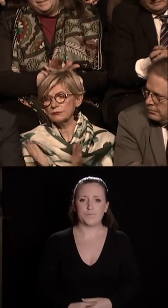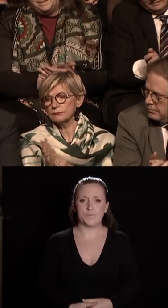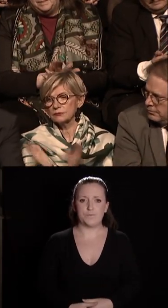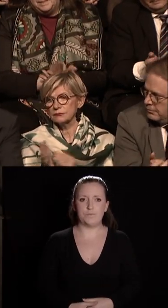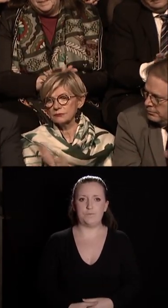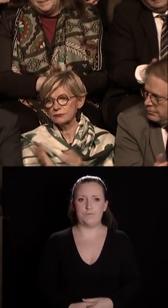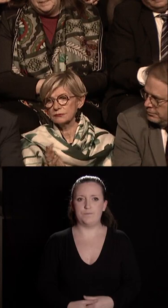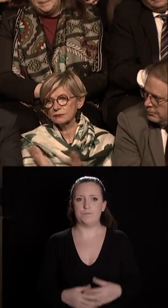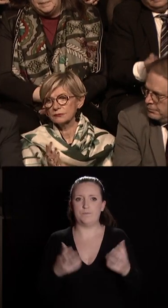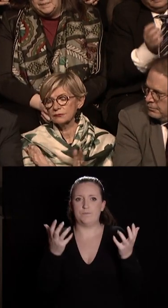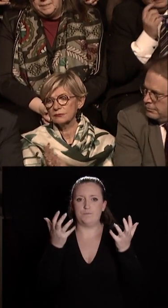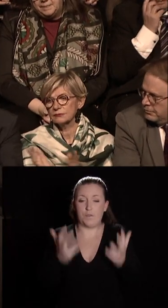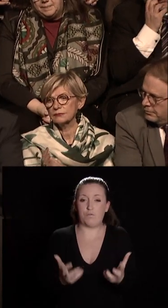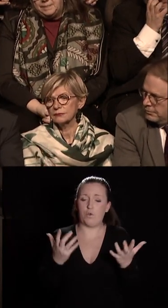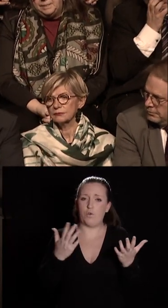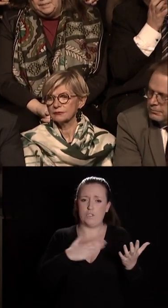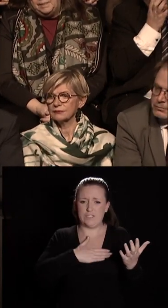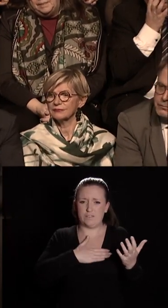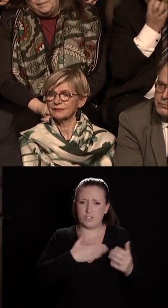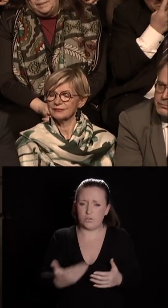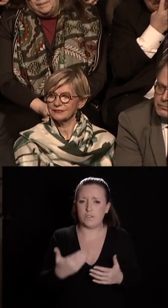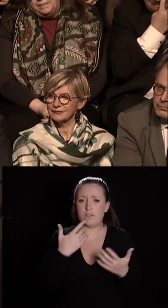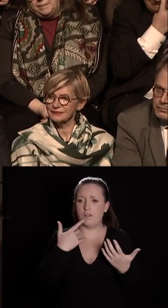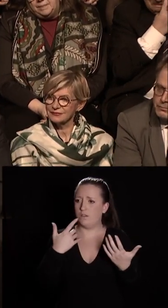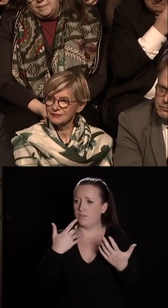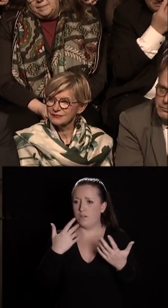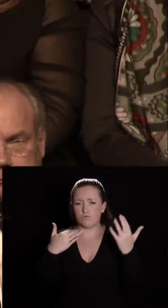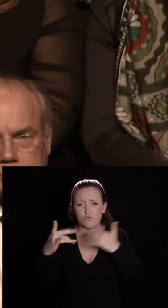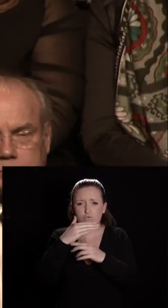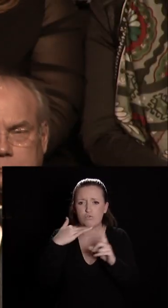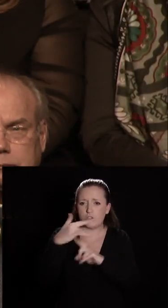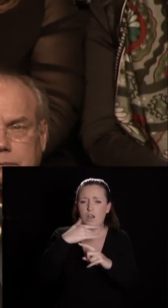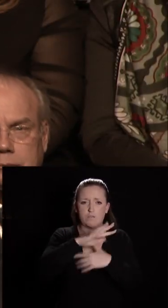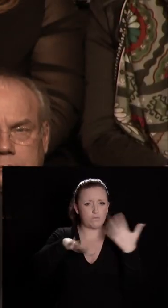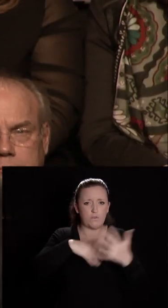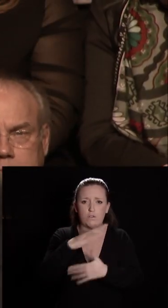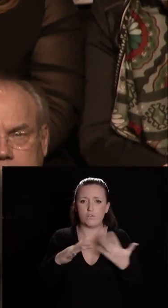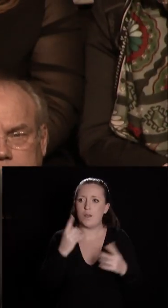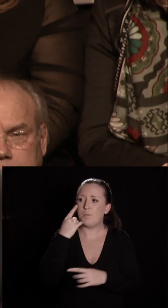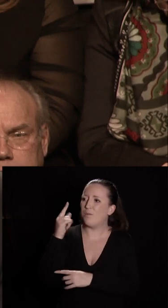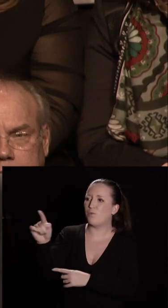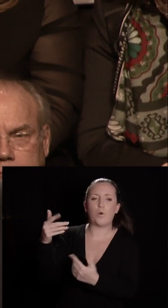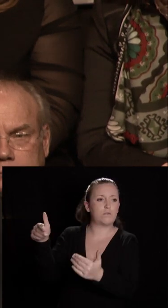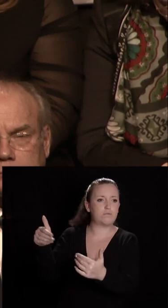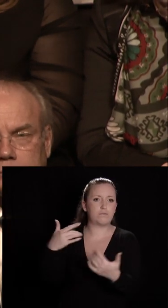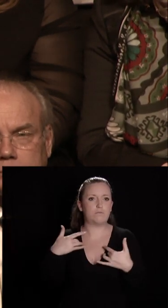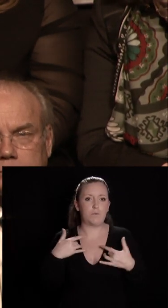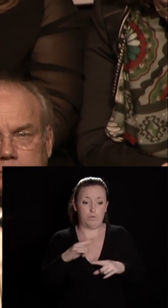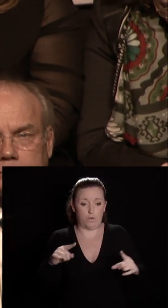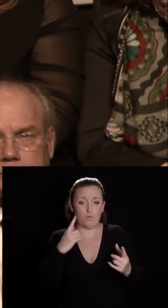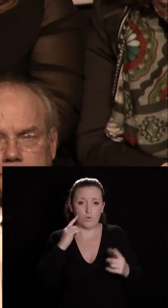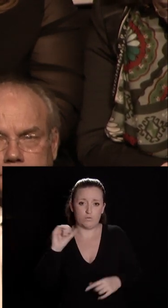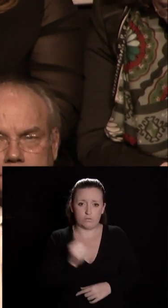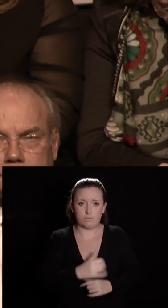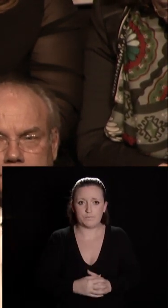Je veux que l'on ait la générosité de la mixité sociale et pas seulement pour les autres. Je reviens à l'écologie